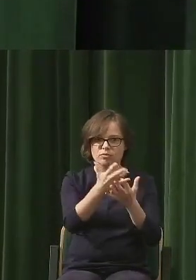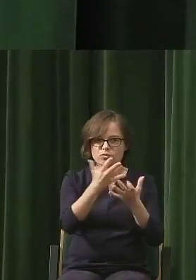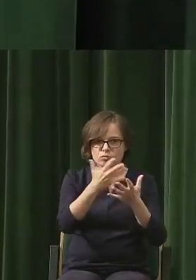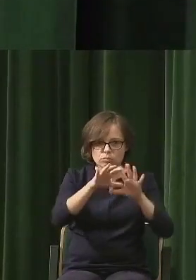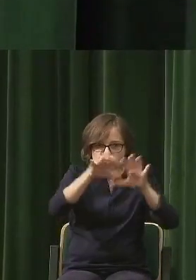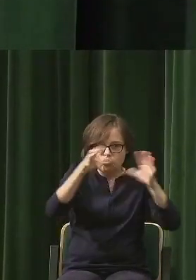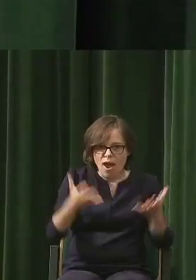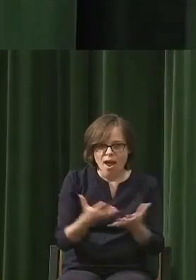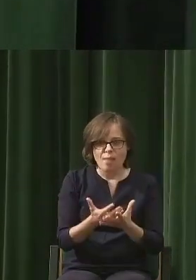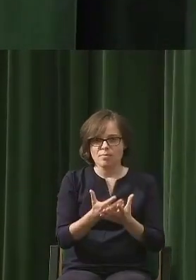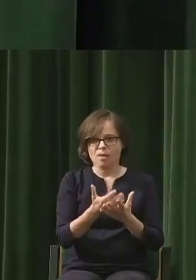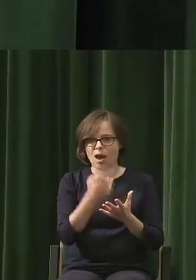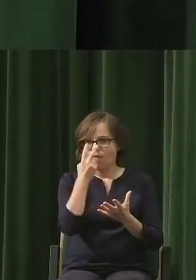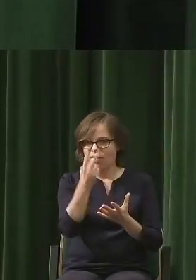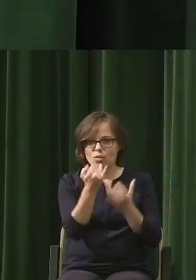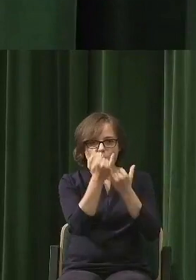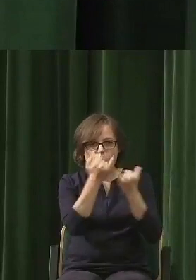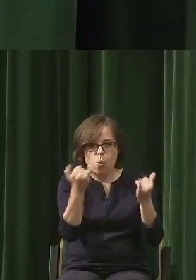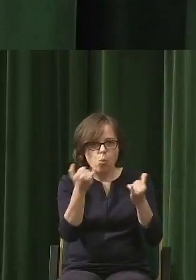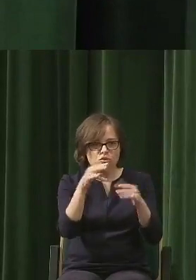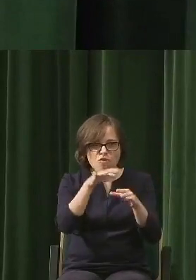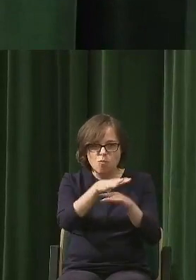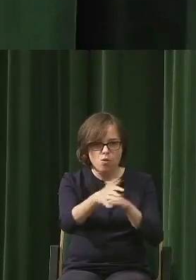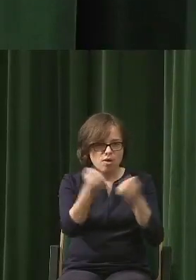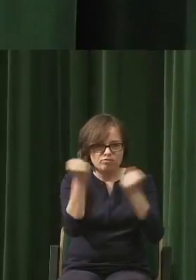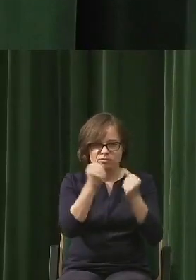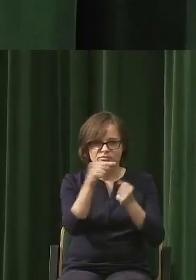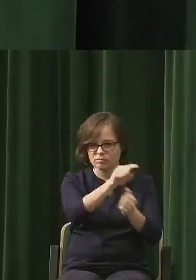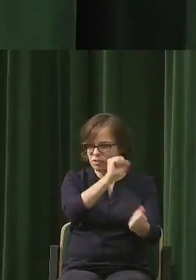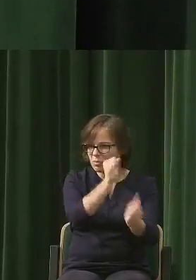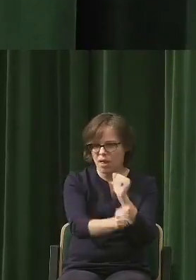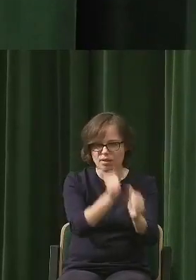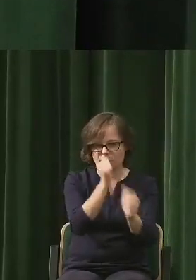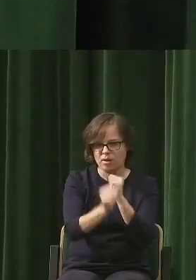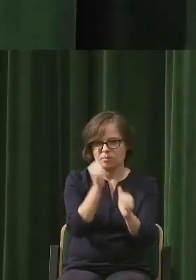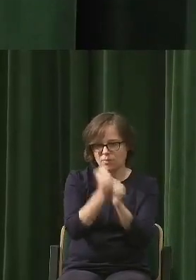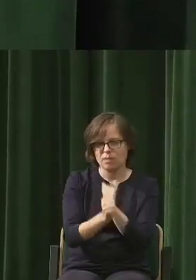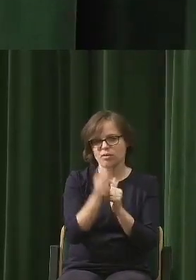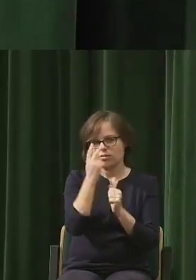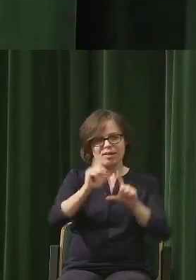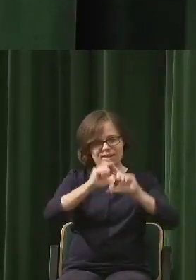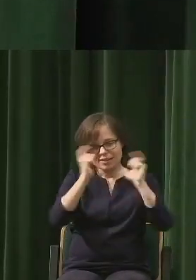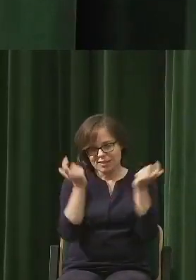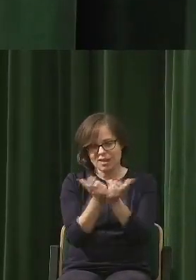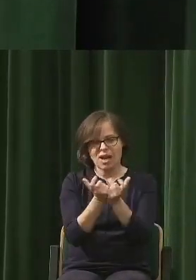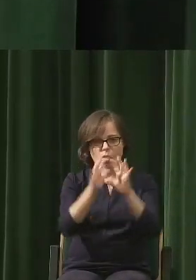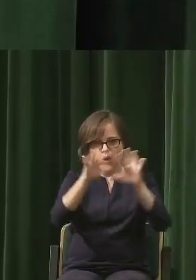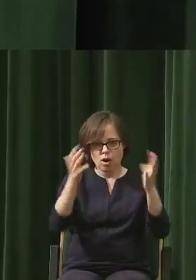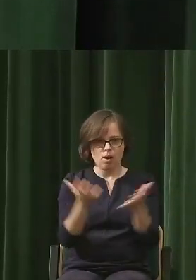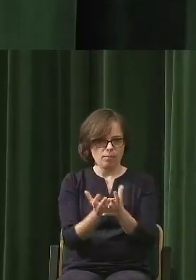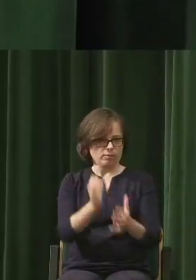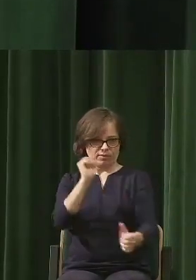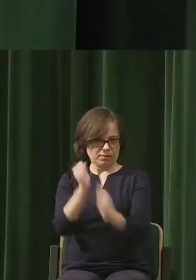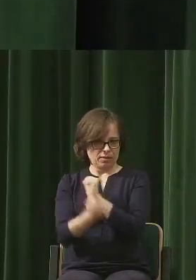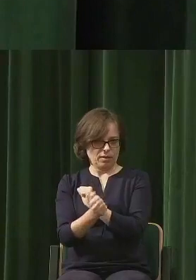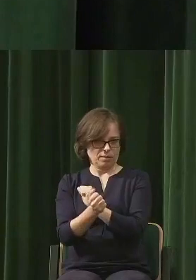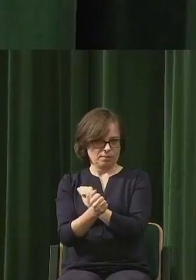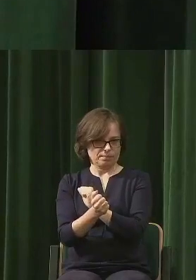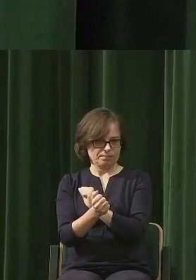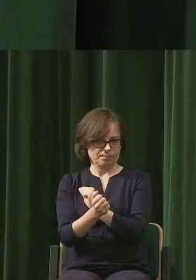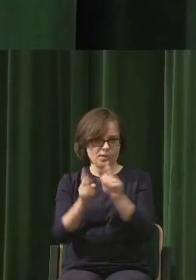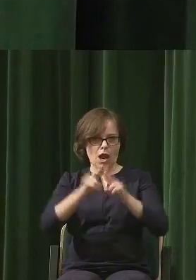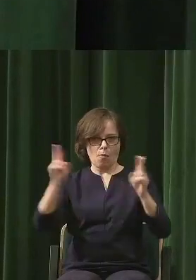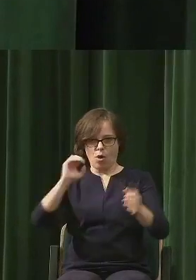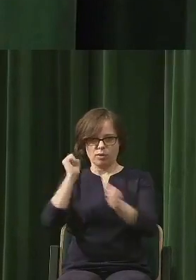ten najważniejszy, który został przyjęty, to to są oczywiście efekty sztucznej promieniotwórczości. One już na zawsze